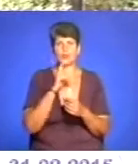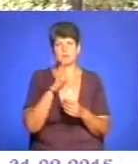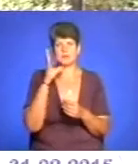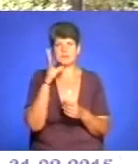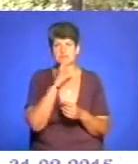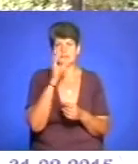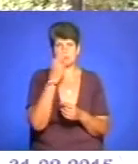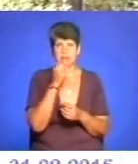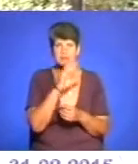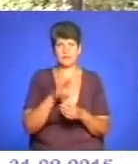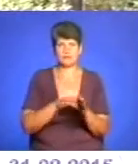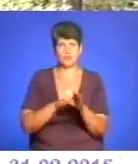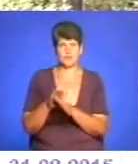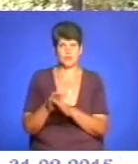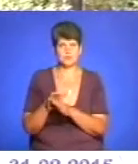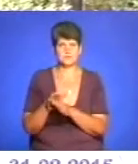автоматизму.